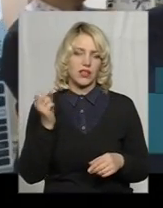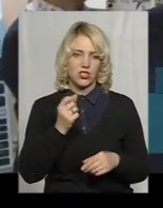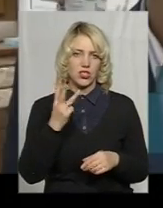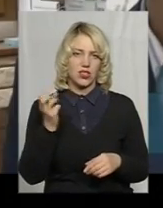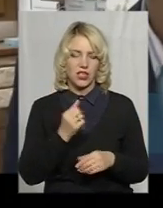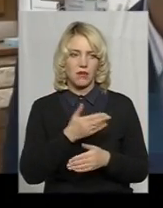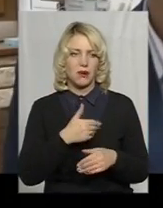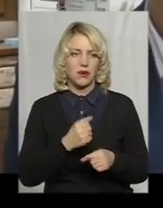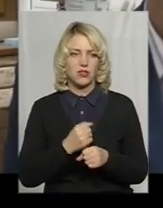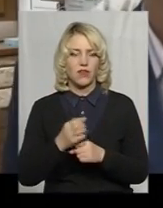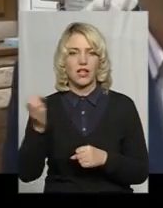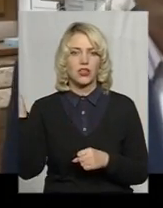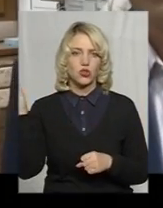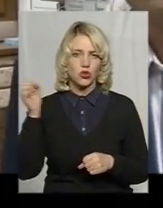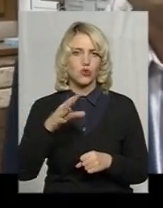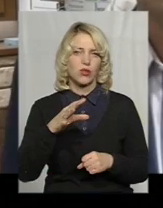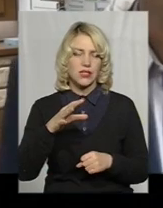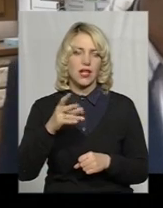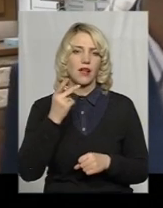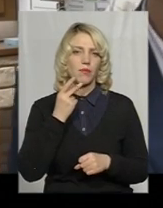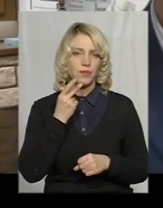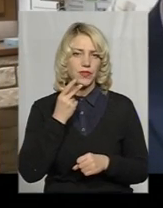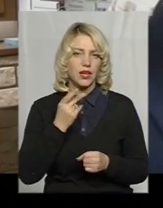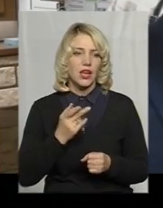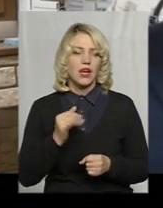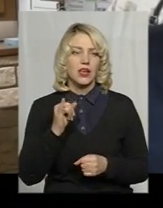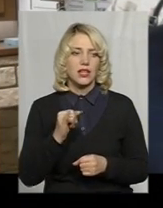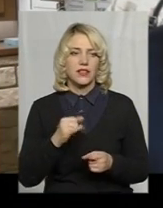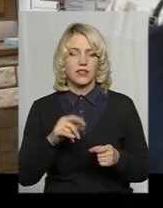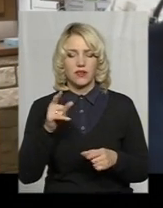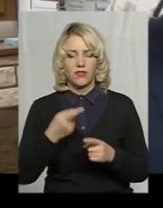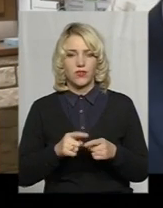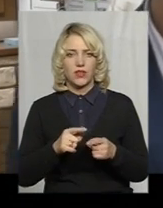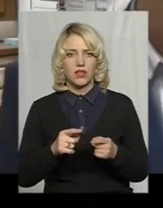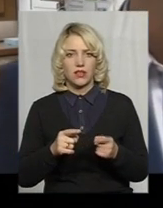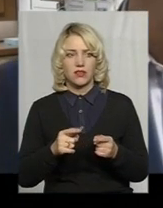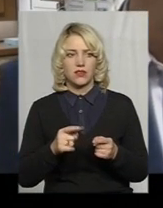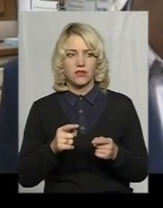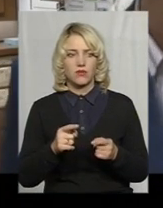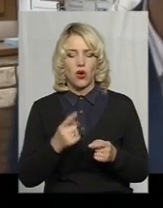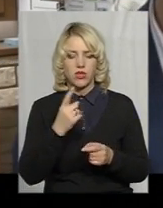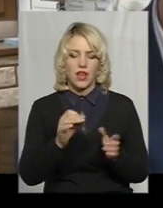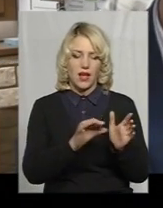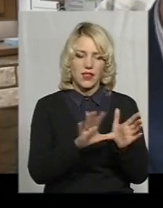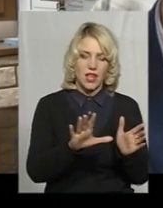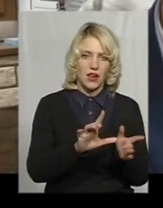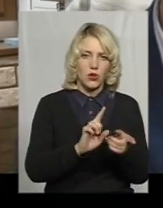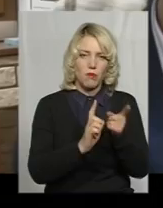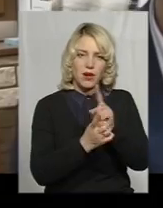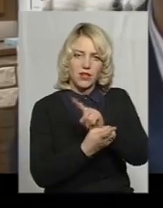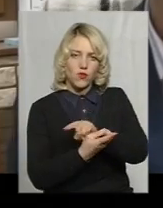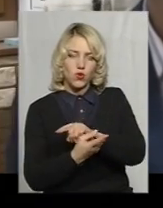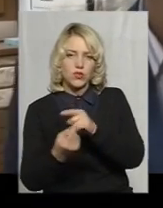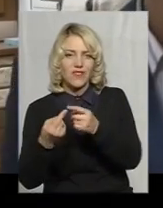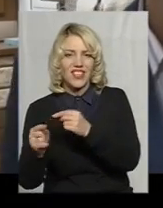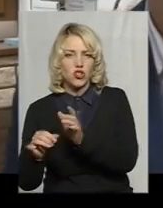працювали. Сонце світ, воно рахує одразу, одна енергія перетворюється в іншу